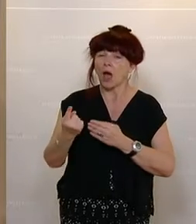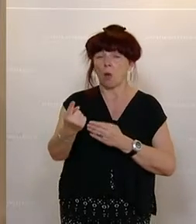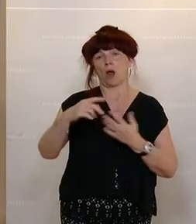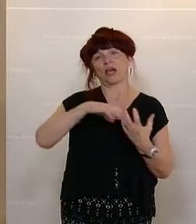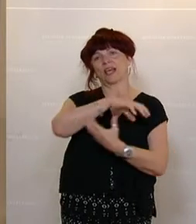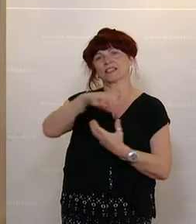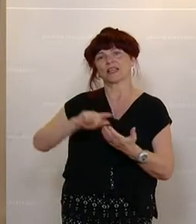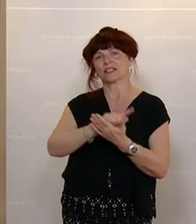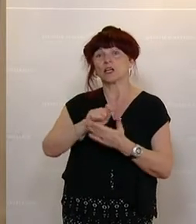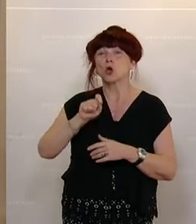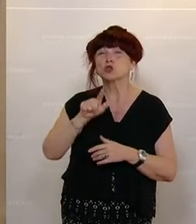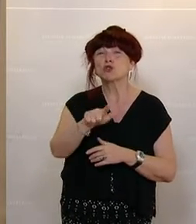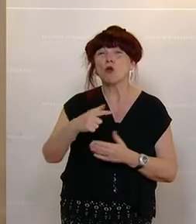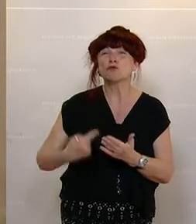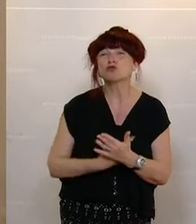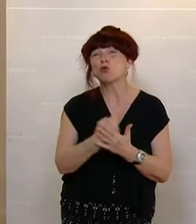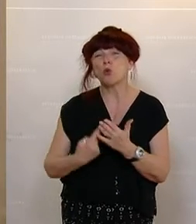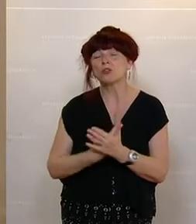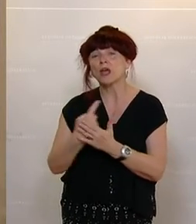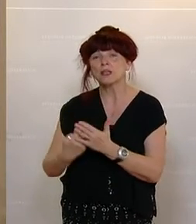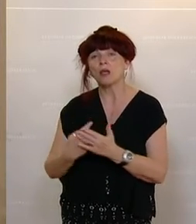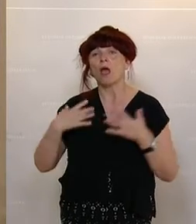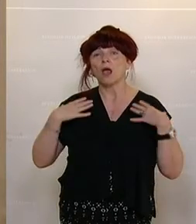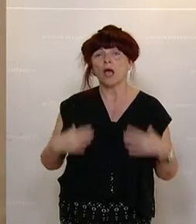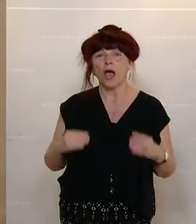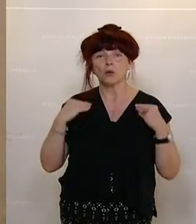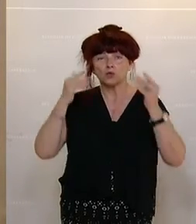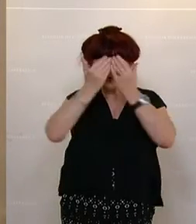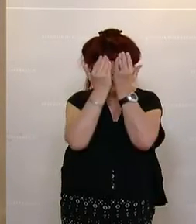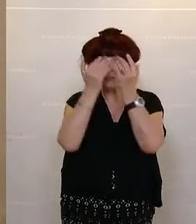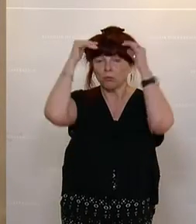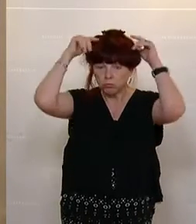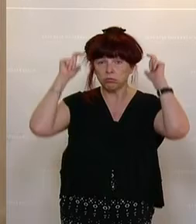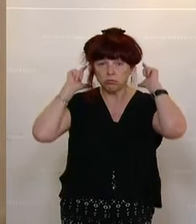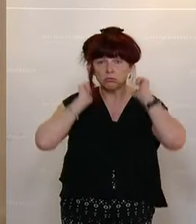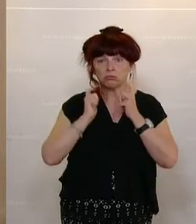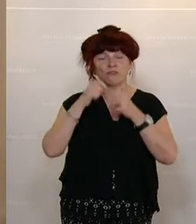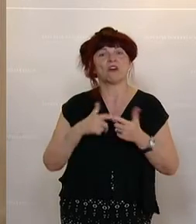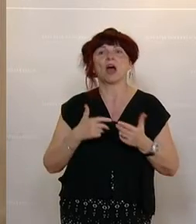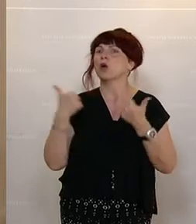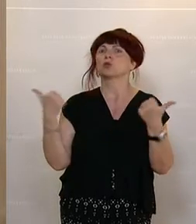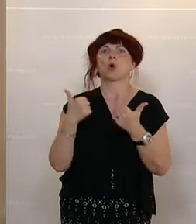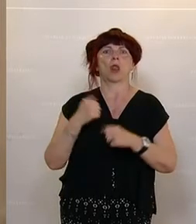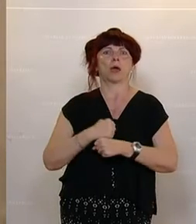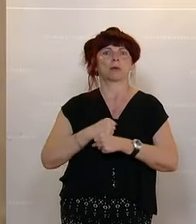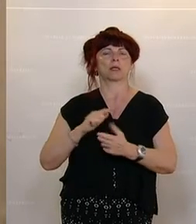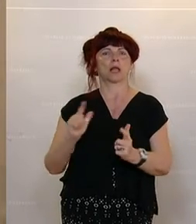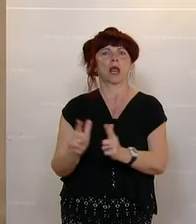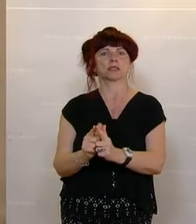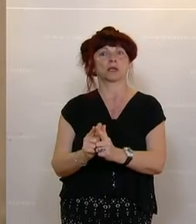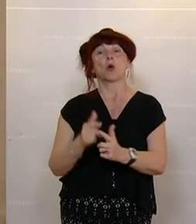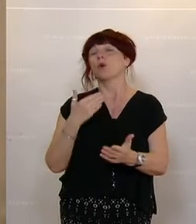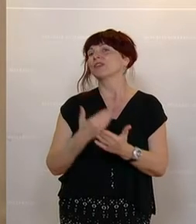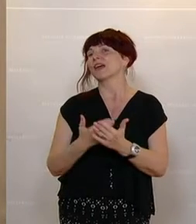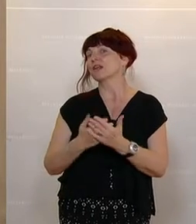in dieser Kleidung, einen herausragenden Job gemacht hat. Und Garant dafür war, dass wir in Österreich diese Krise doch relativ